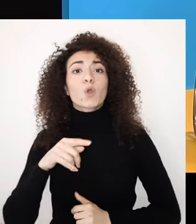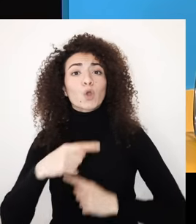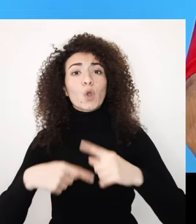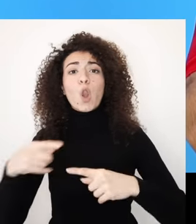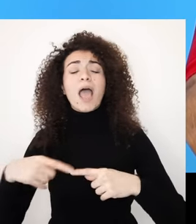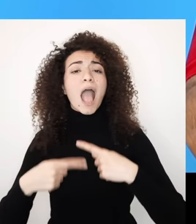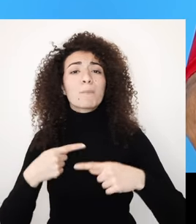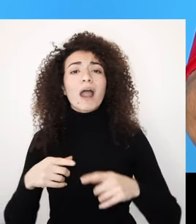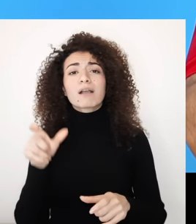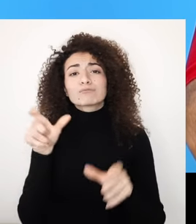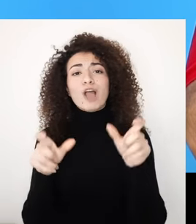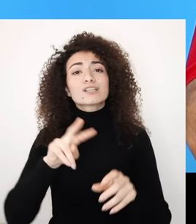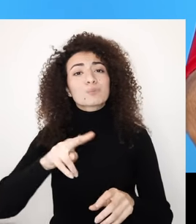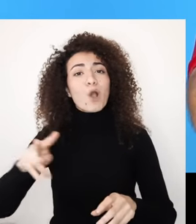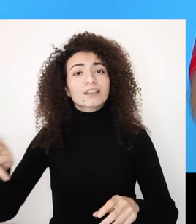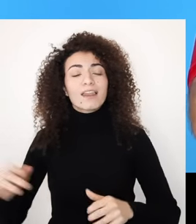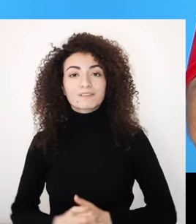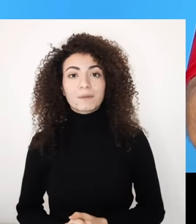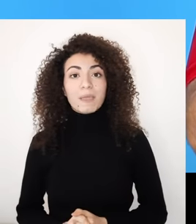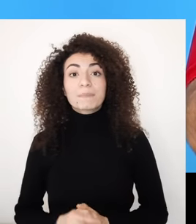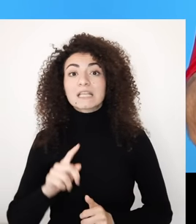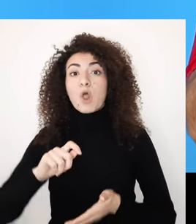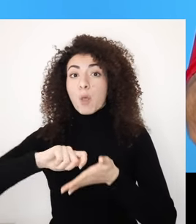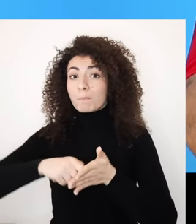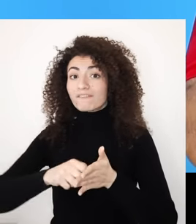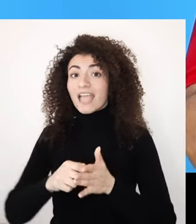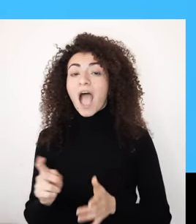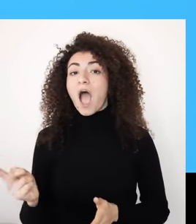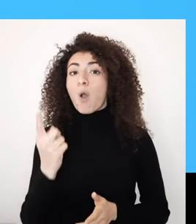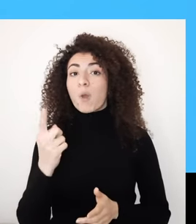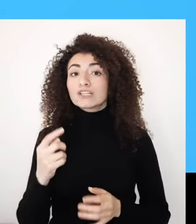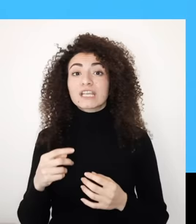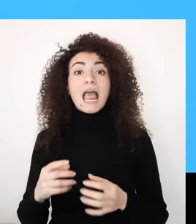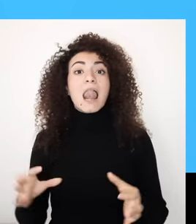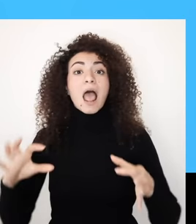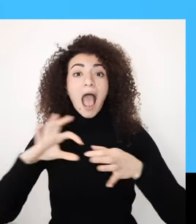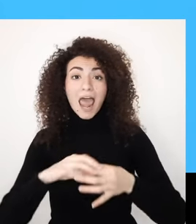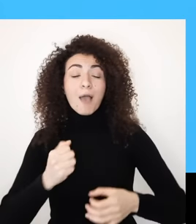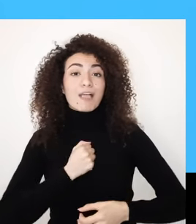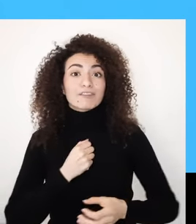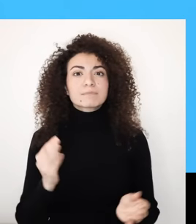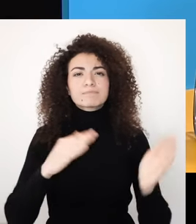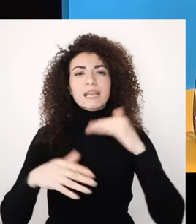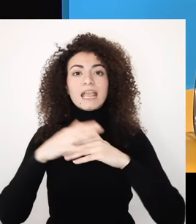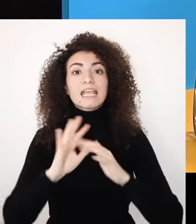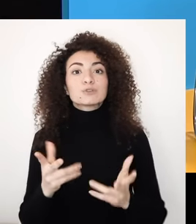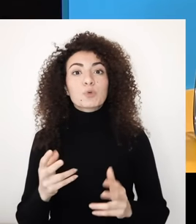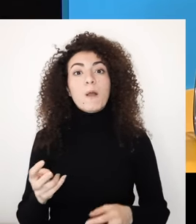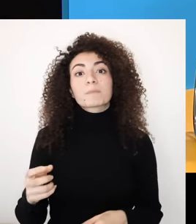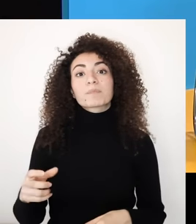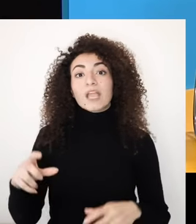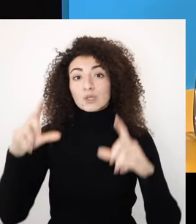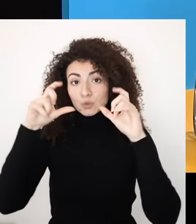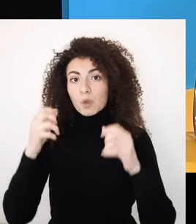إنسان هالخبرة بتبقى شخصية وكل إنسان بعيشها بفرادة المفتاح الأولي بنائي هوية إيجابية هو نظرة